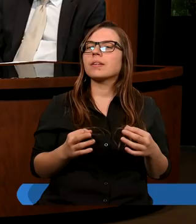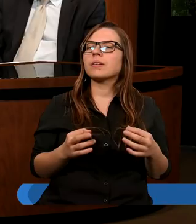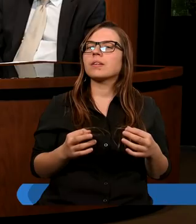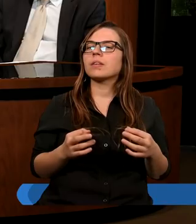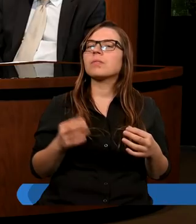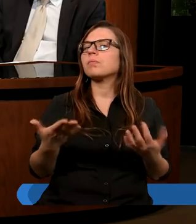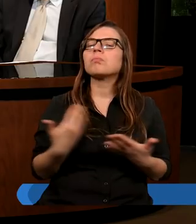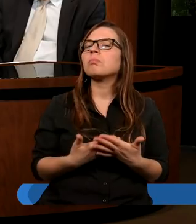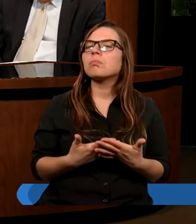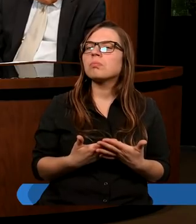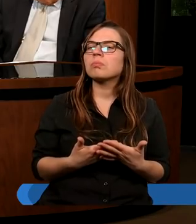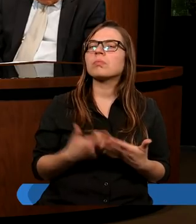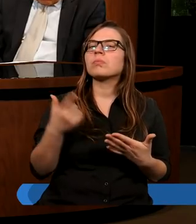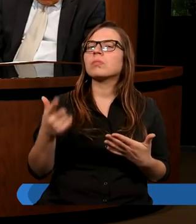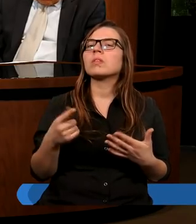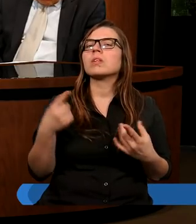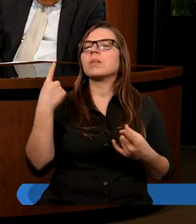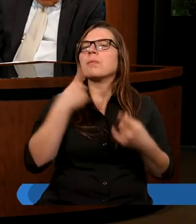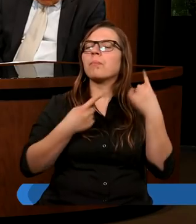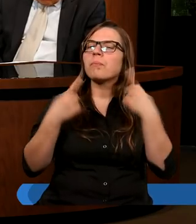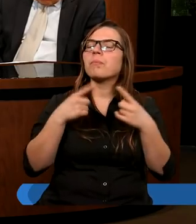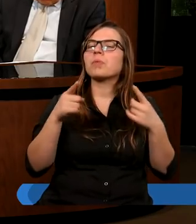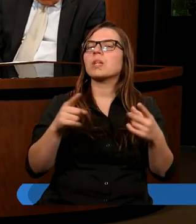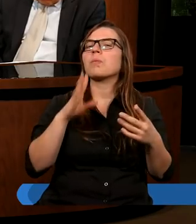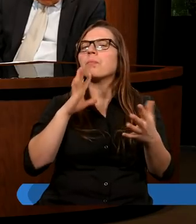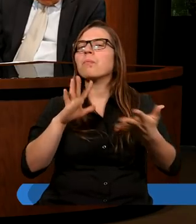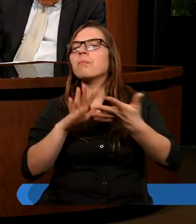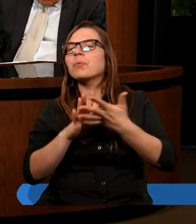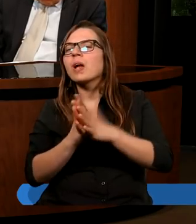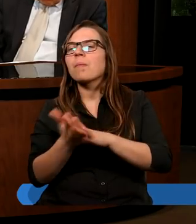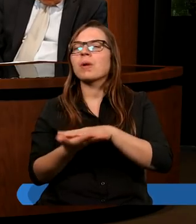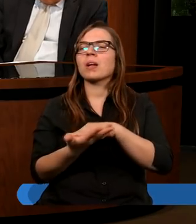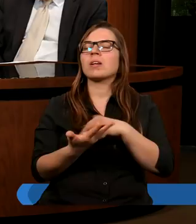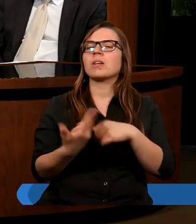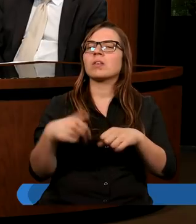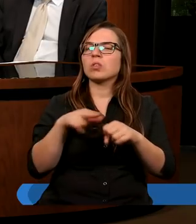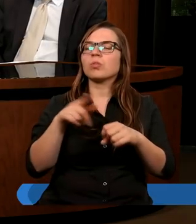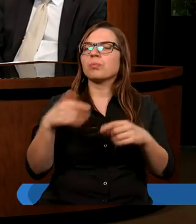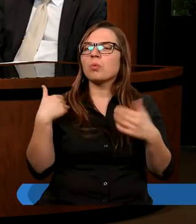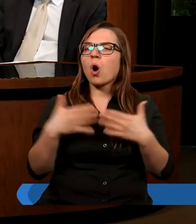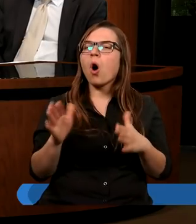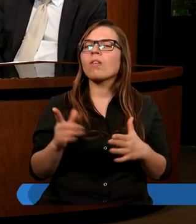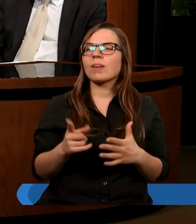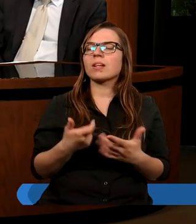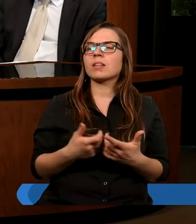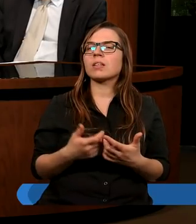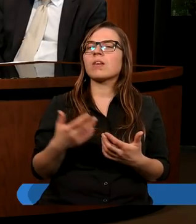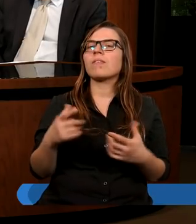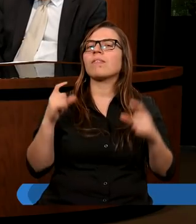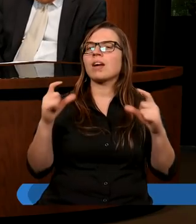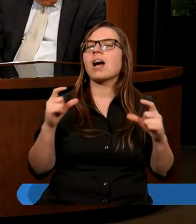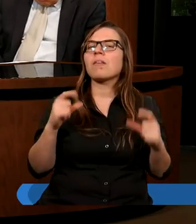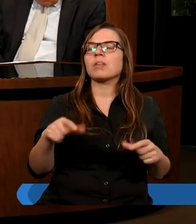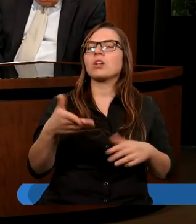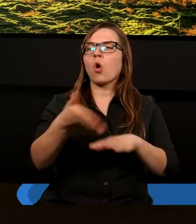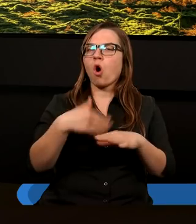po to, żeby dokonać tej potrzebnej przemiany i utorować drogę otwartości. Przeczytajmy kilka fragmentów z